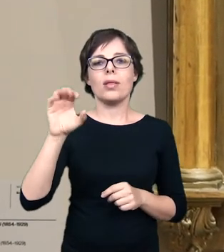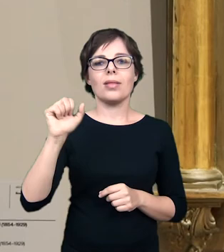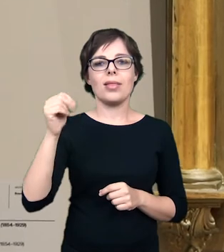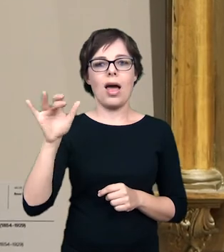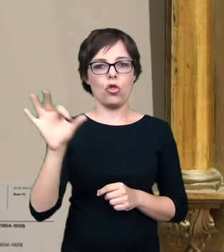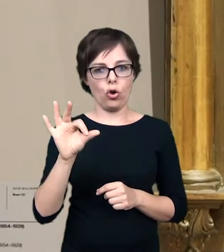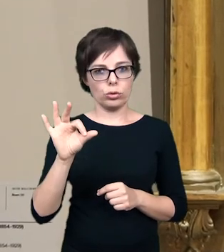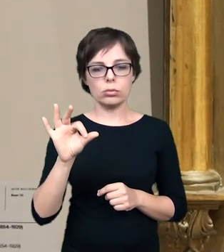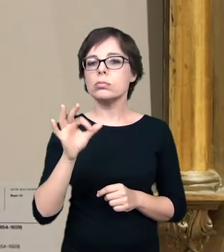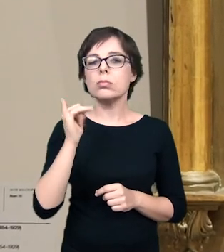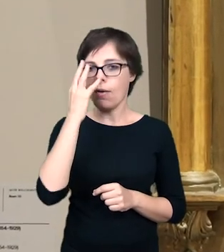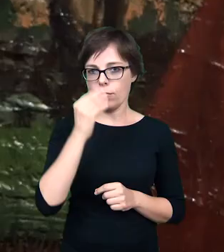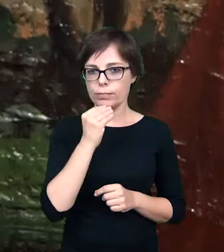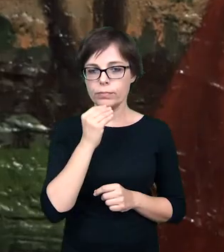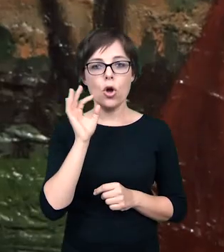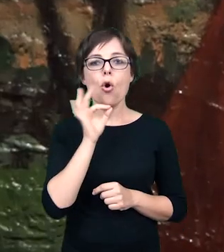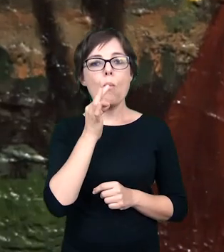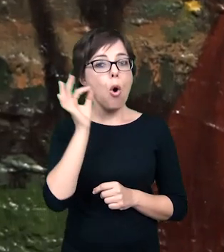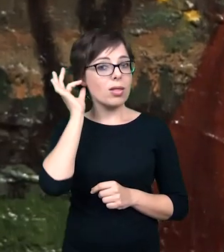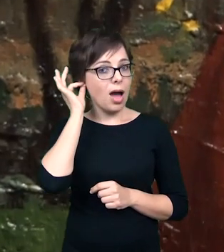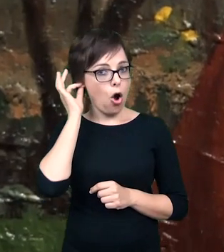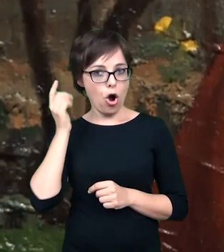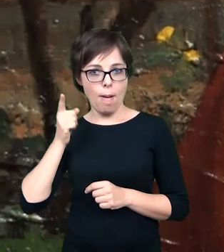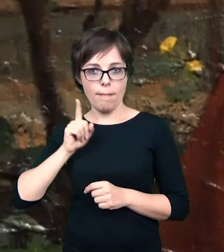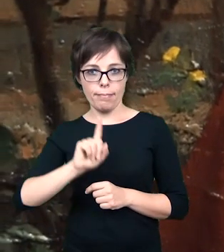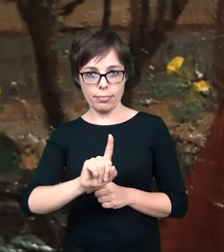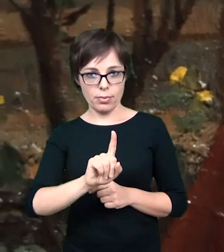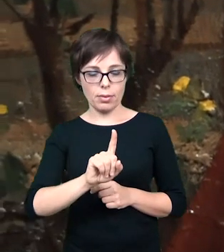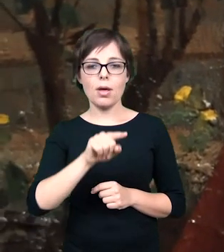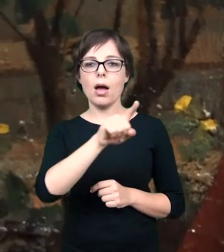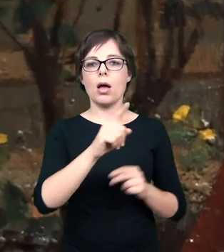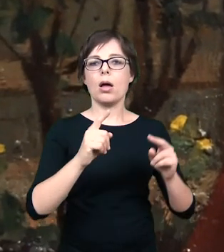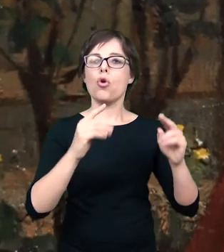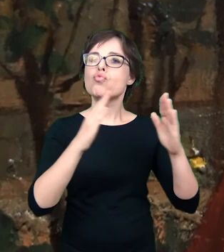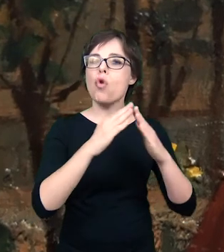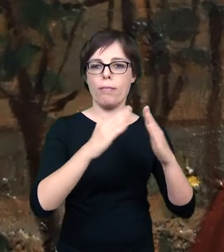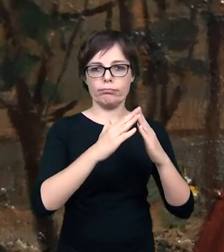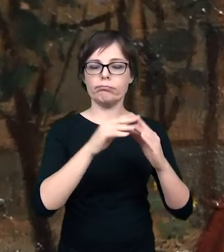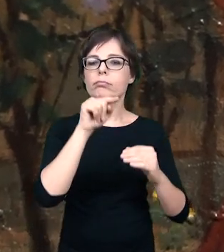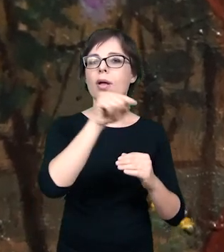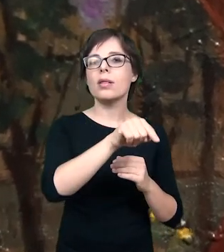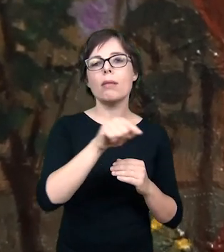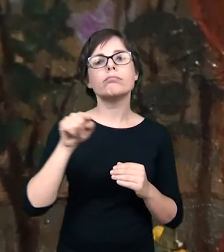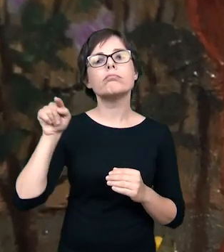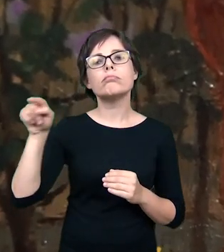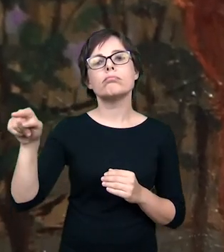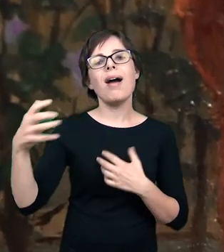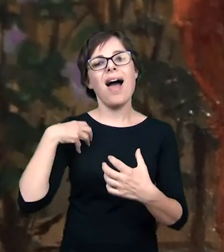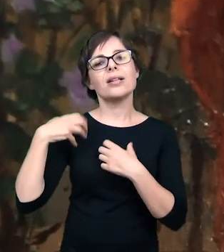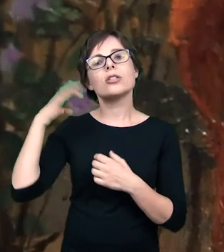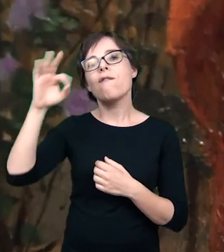młoda kobieta staje przed dworem, w którym mieszkali rodzice